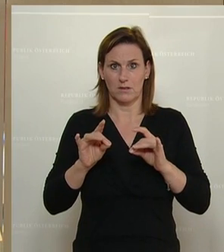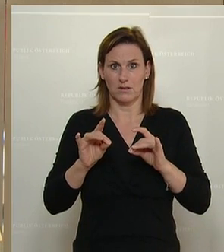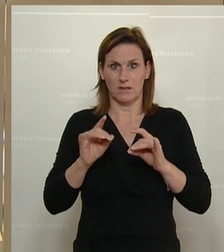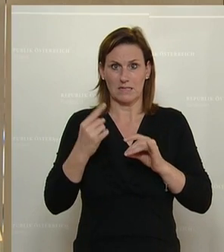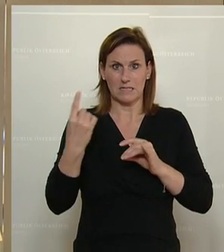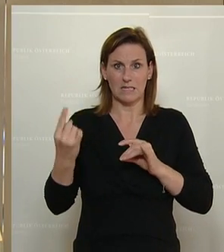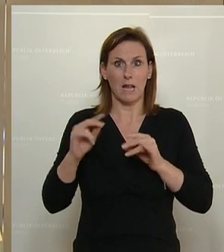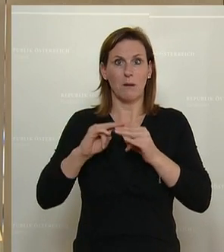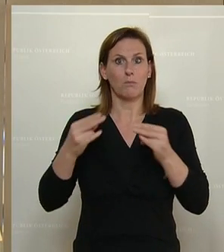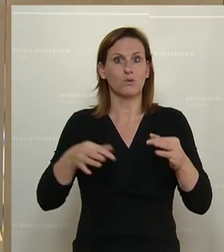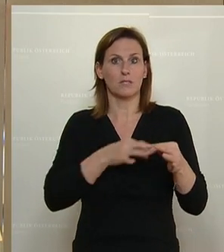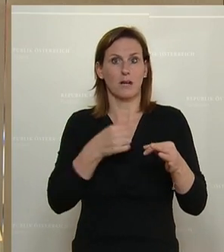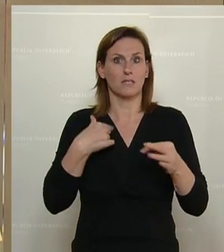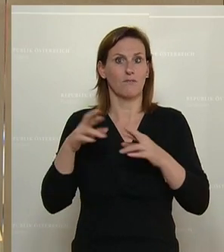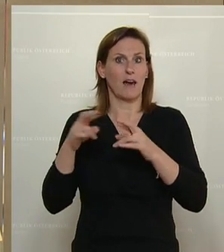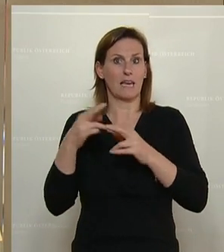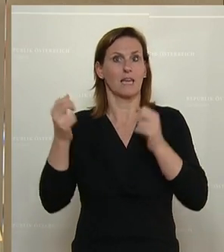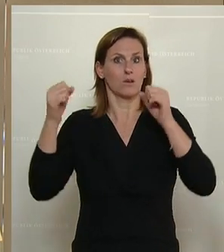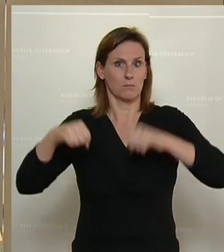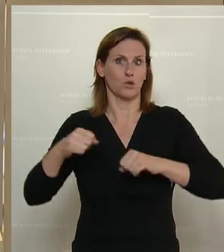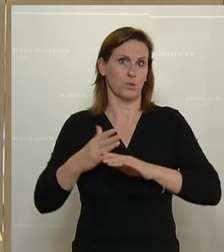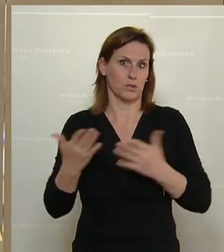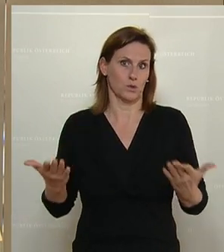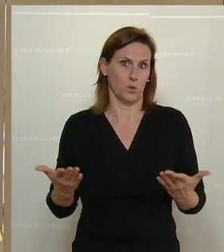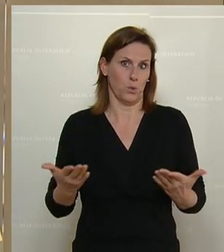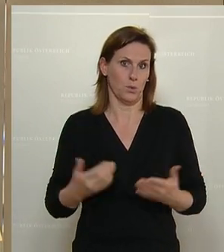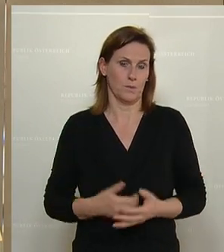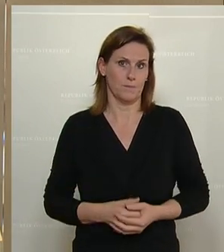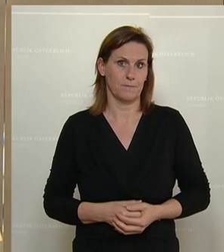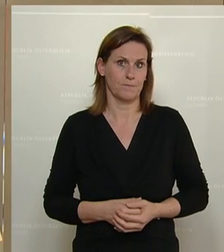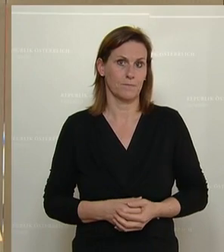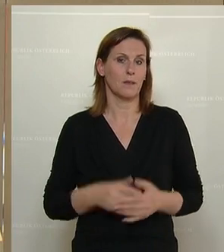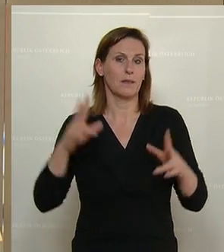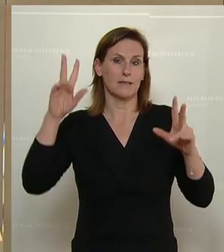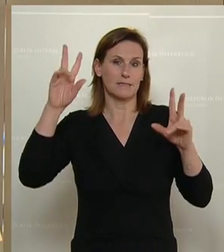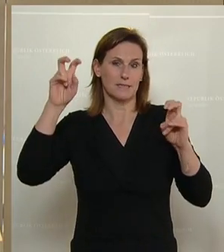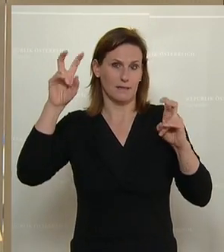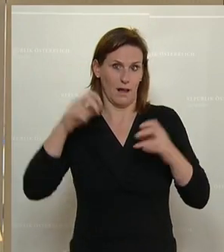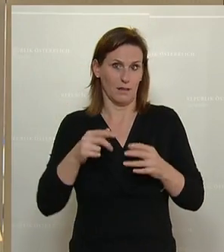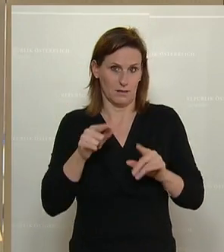mit seiner Regierung beschlossen hat. Ich darf zitieren,